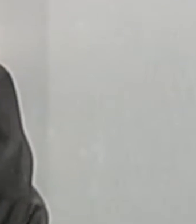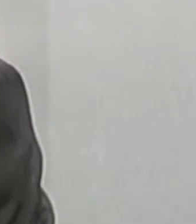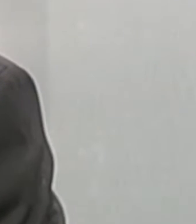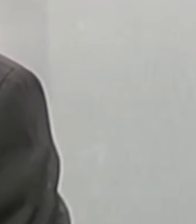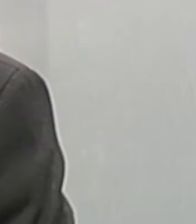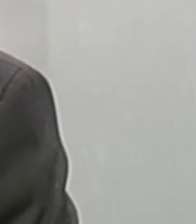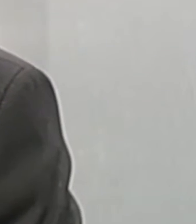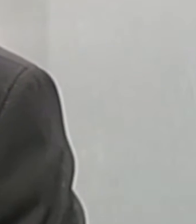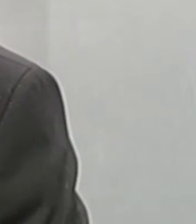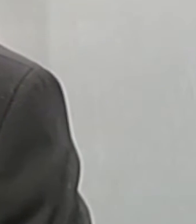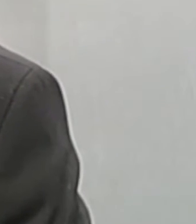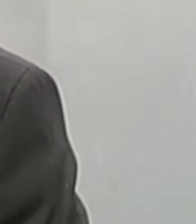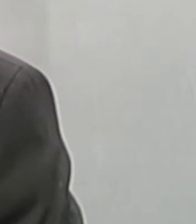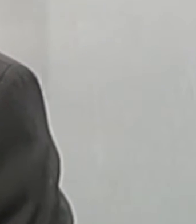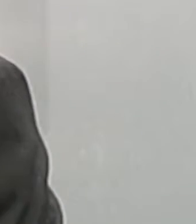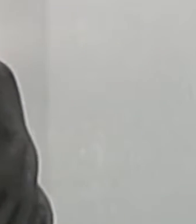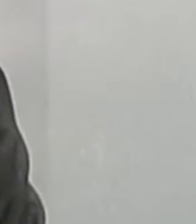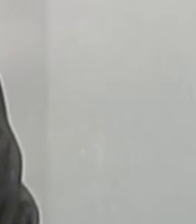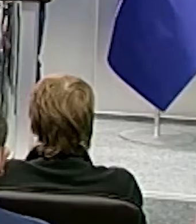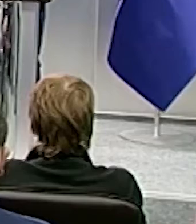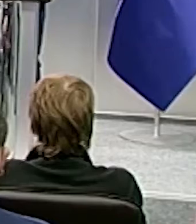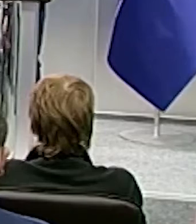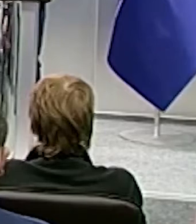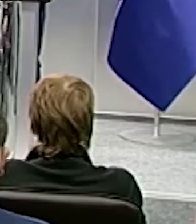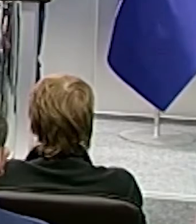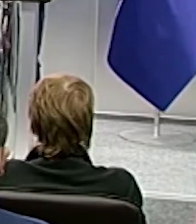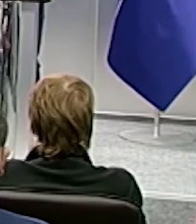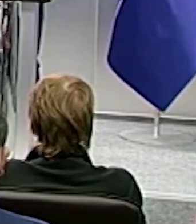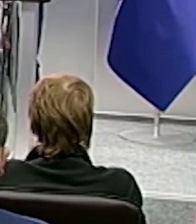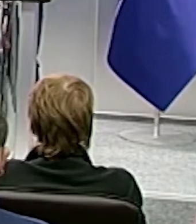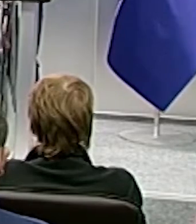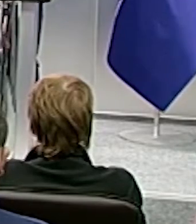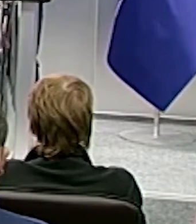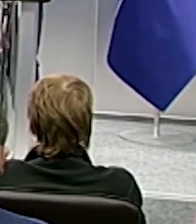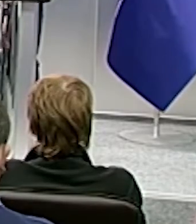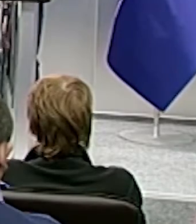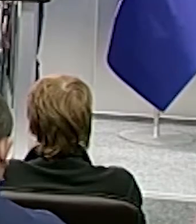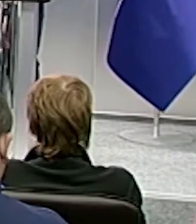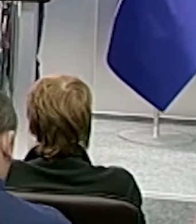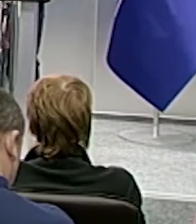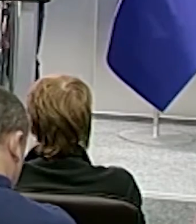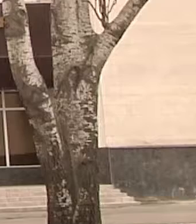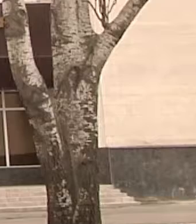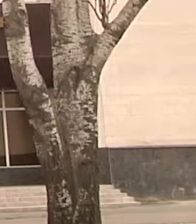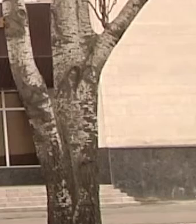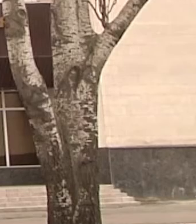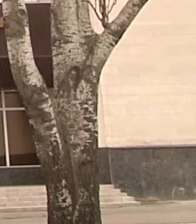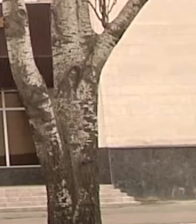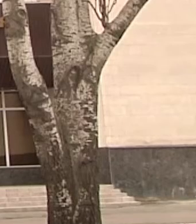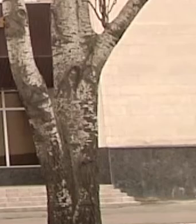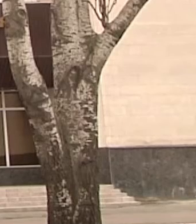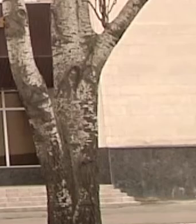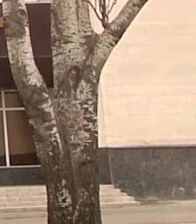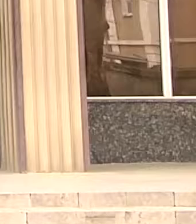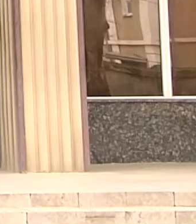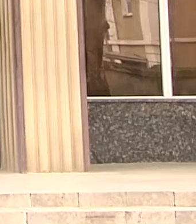знаходиться на персональному контролі, ми сьогодні не пустимо всю ситуацію. Валентин Блях, Борис Мислівцев, новини на Суспільному, Одеса. Ми звернулися за